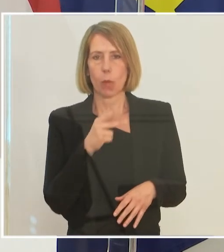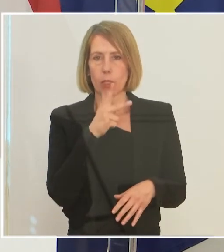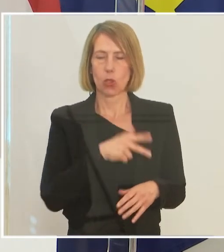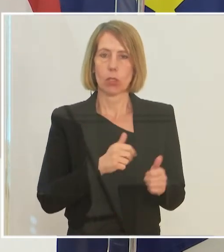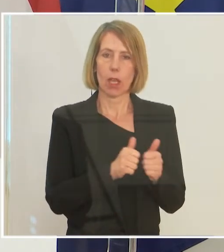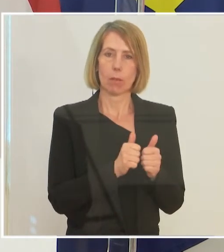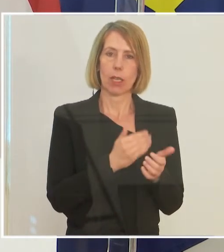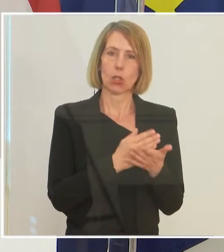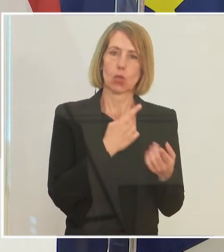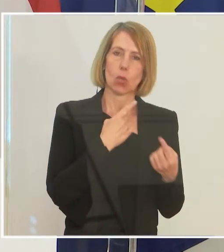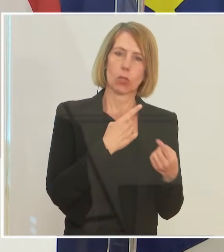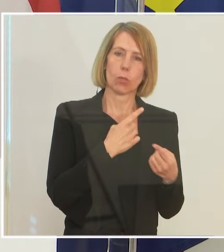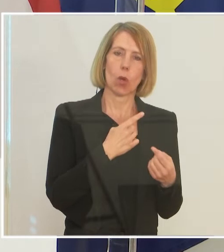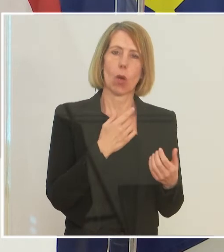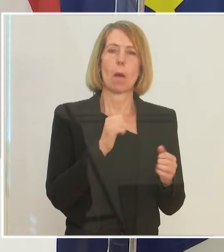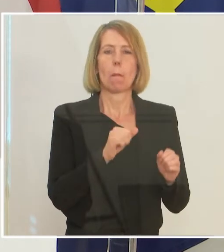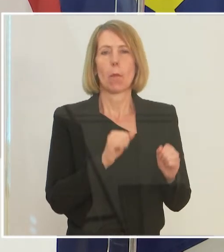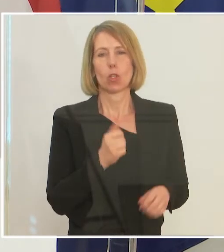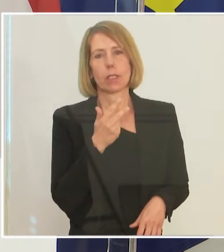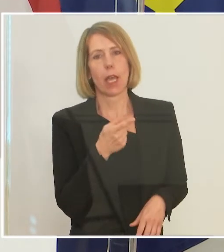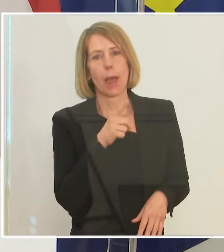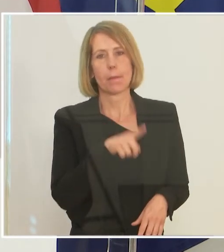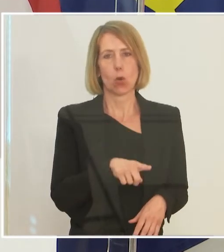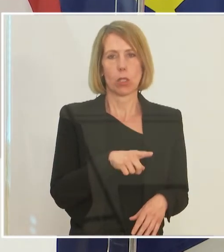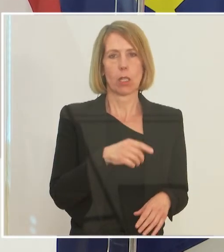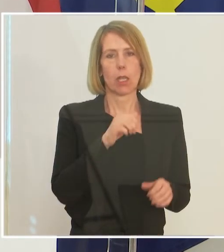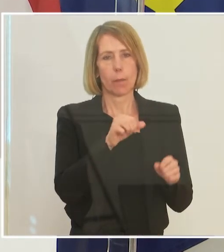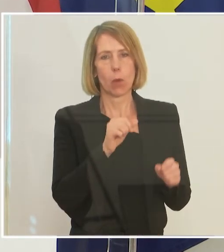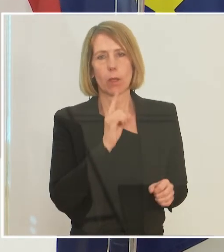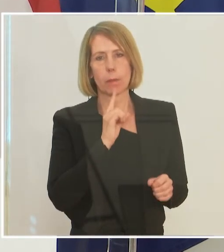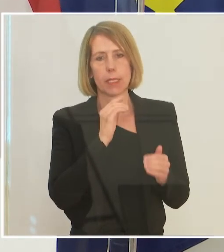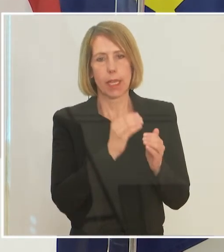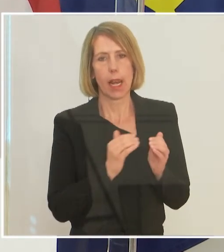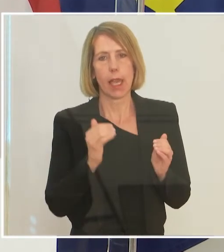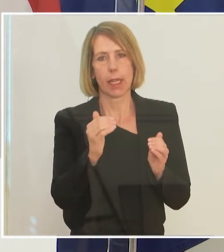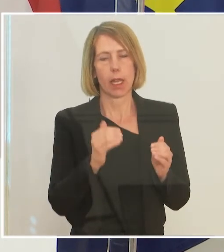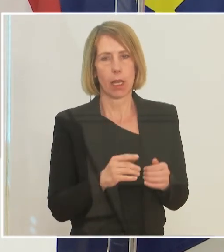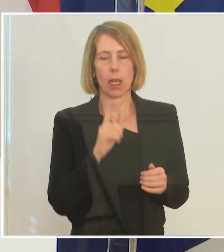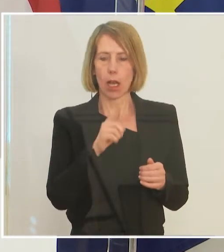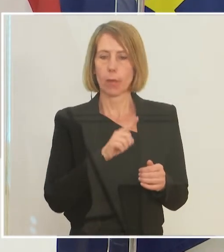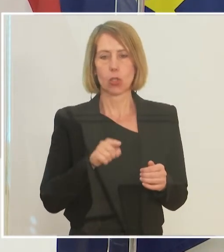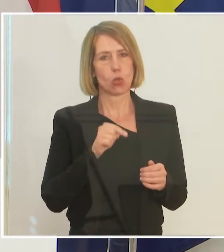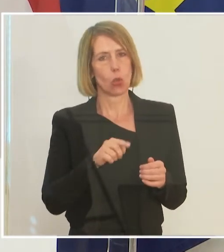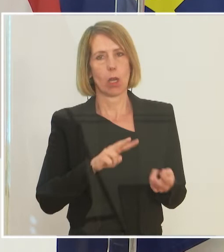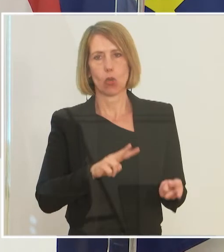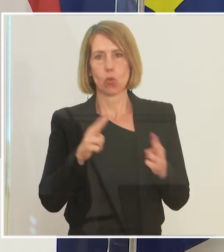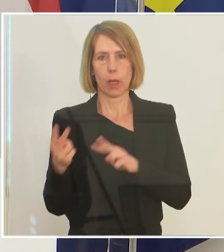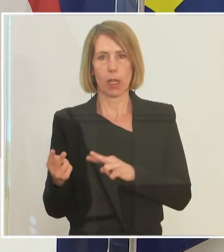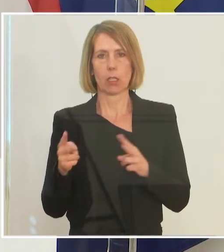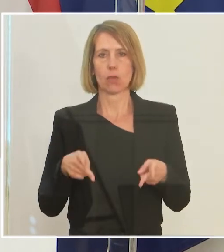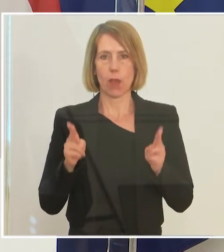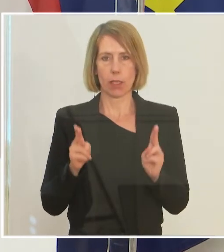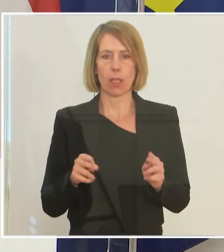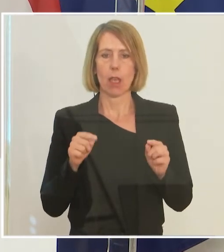darüber gesprochen. Das kann drei Monate sein, das kann etwas länger sein. Aber es ist eine Übergangsphase. Und ich glaube, es ist ganz gut, in dieser Zeit